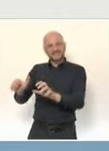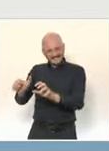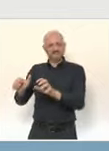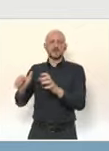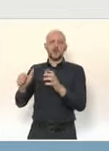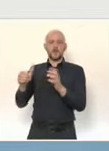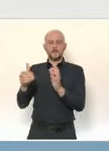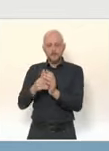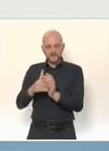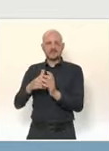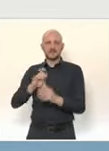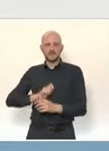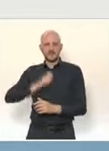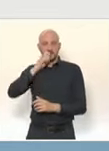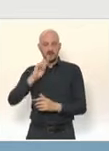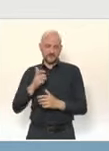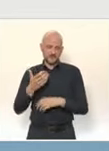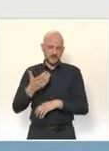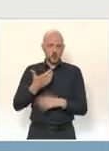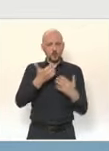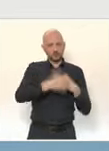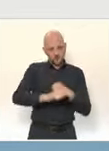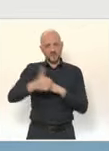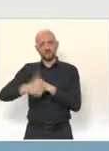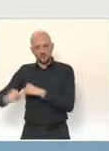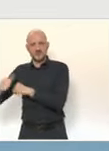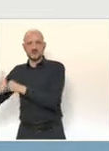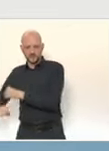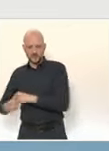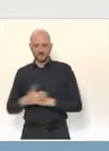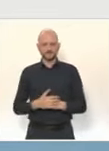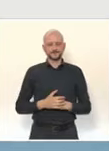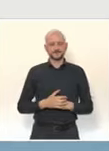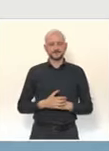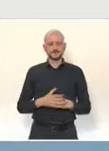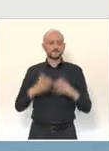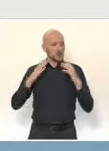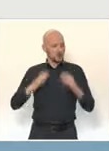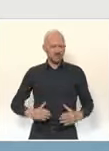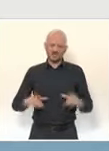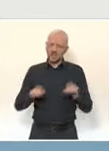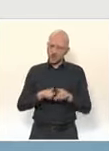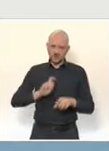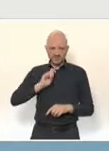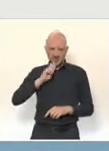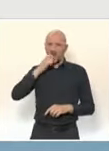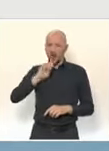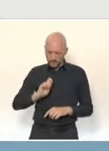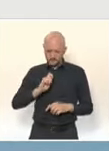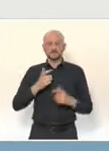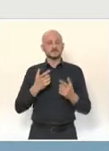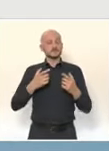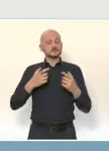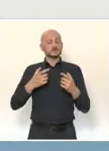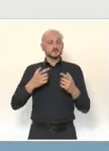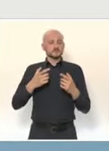C'est évidemment très important. Pour les collégiens, nous utiliserons aussi les tests salivaires et en fonction de ce que dira la Haute